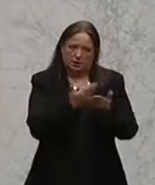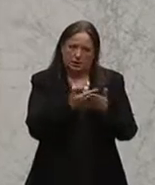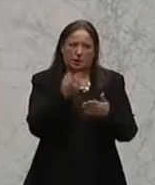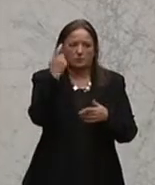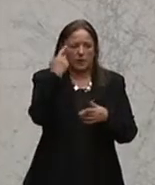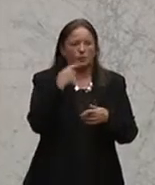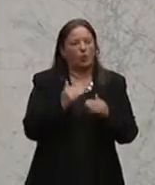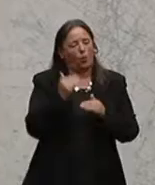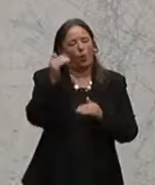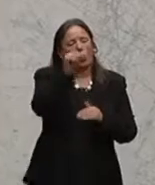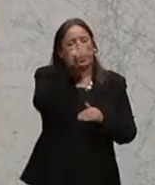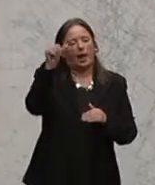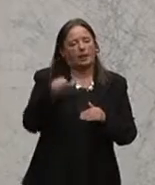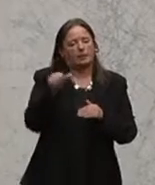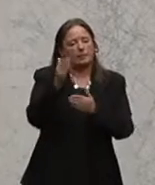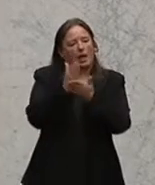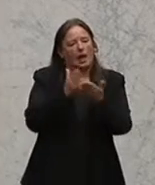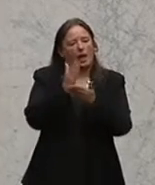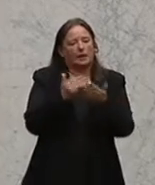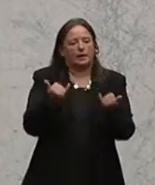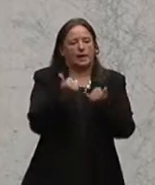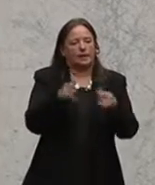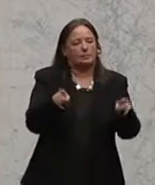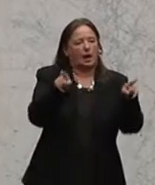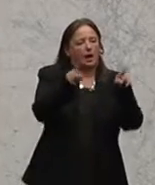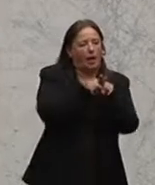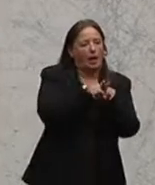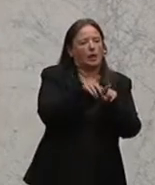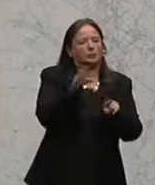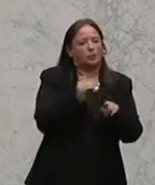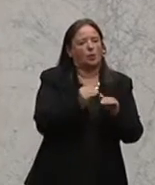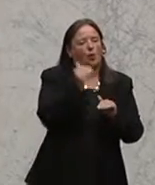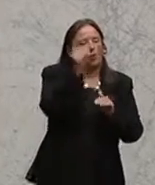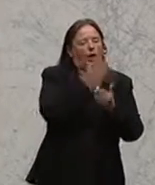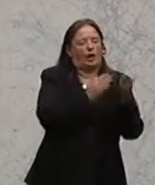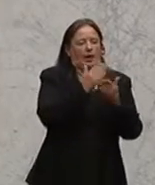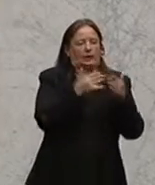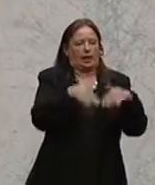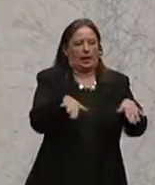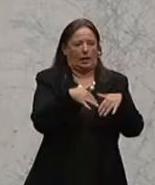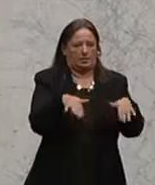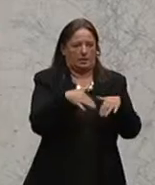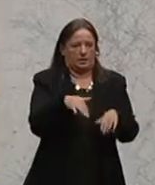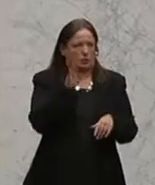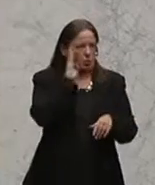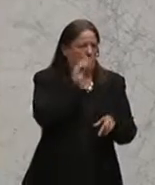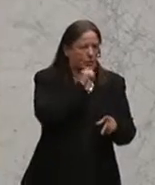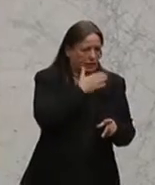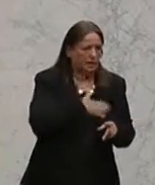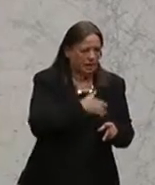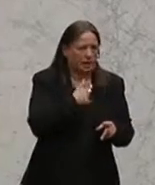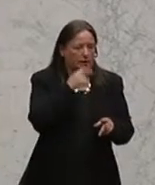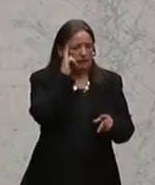Akademikeranteil immer gleich geht mit einem hohen Anteil an Arbeitslosigkeit. Das hört ihr nicht gern, das